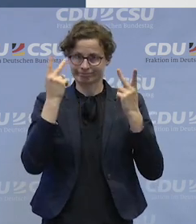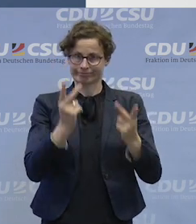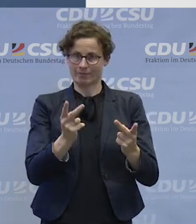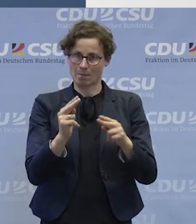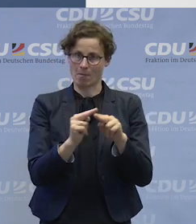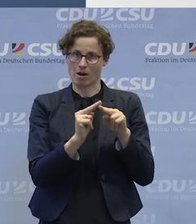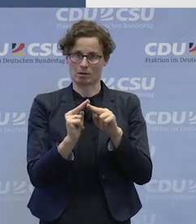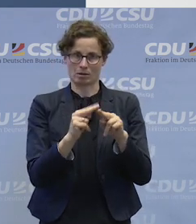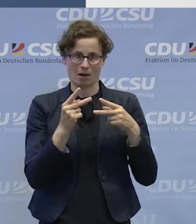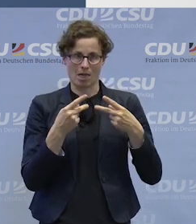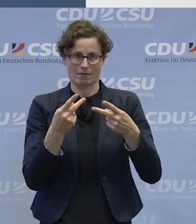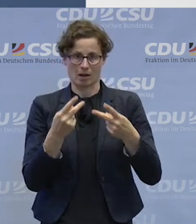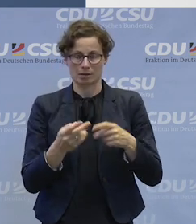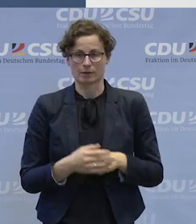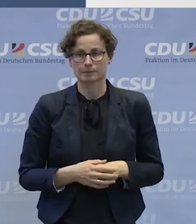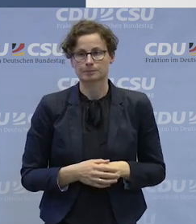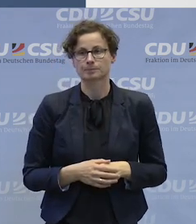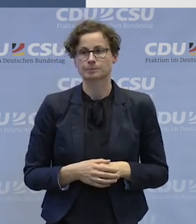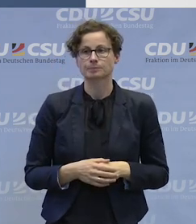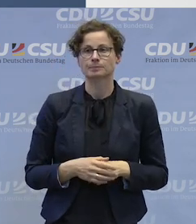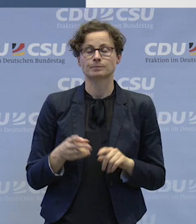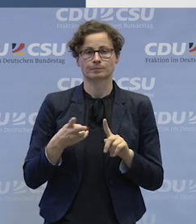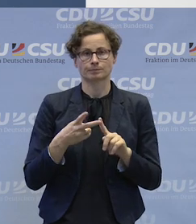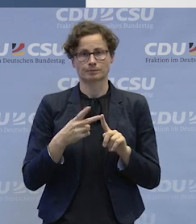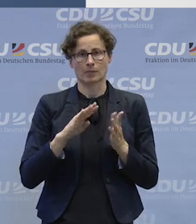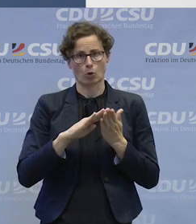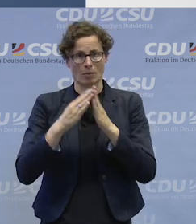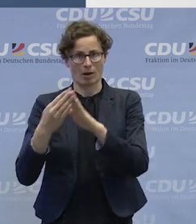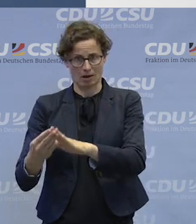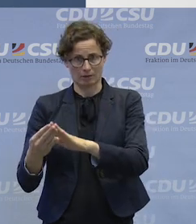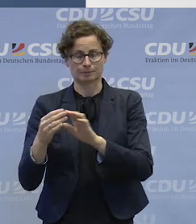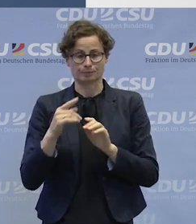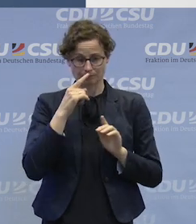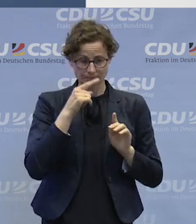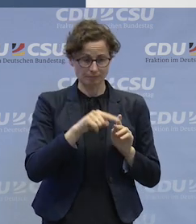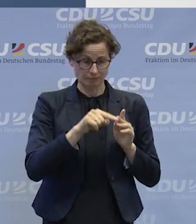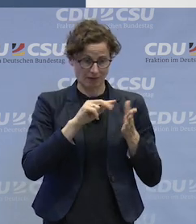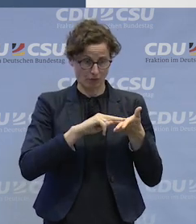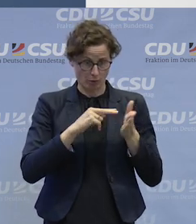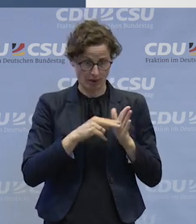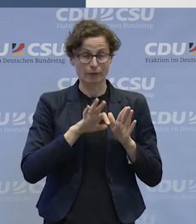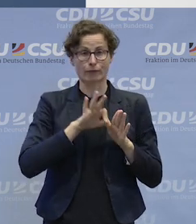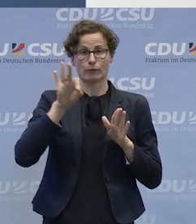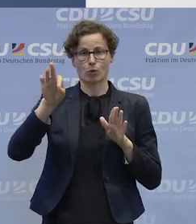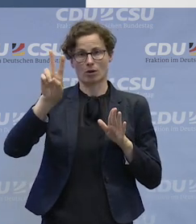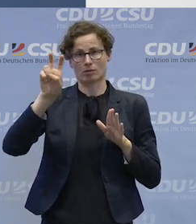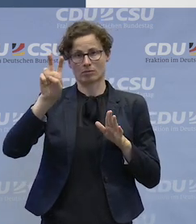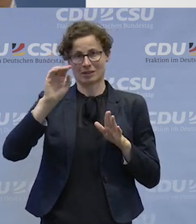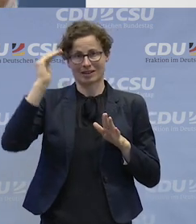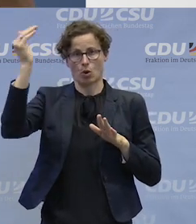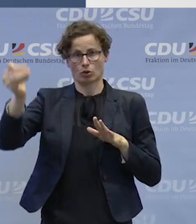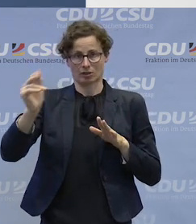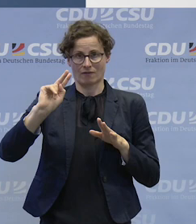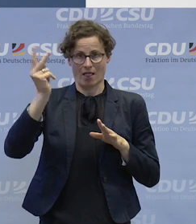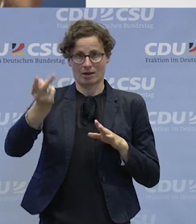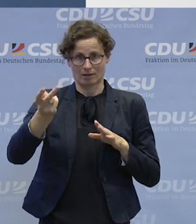vogue. Zweite Ebene, die der Übergangsgestaltung. je mehr wir vorbereiten auf die Welt, die draußen, außerhalb